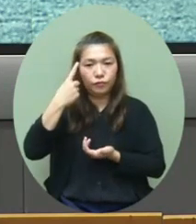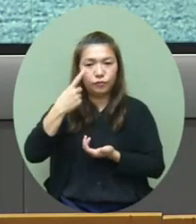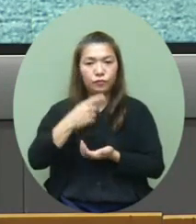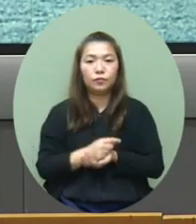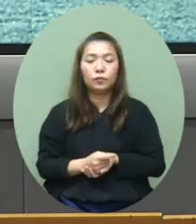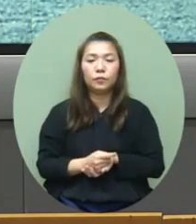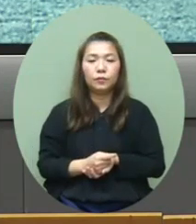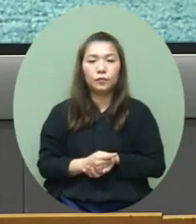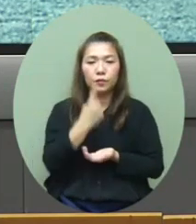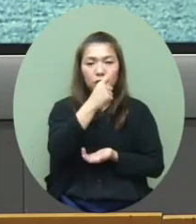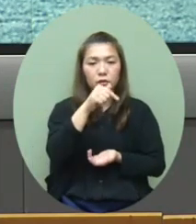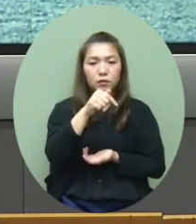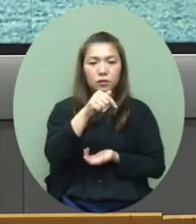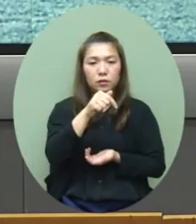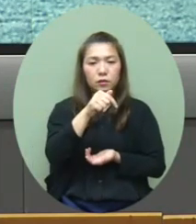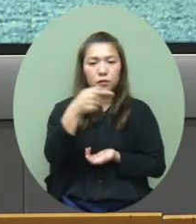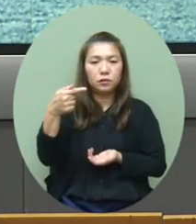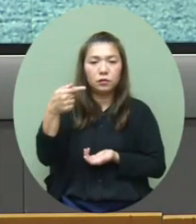1%至1.